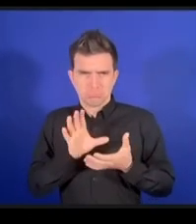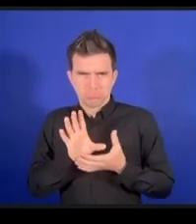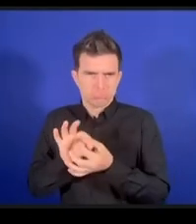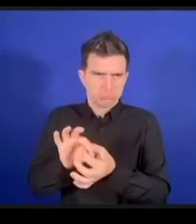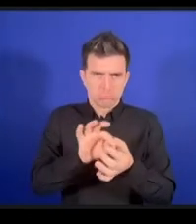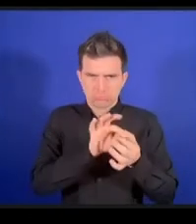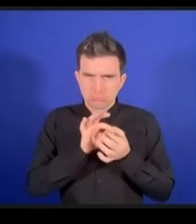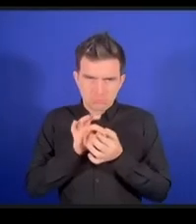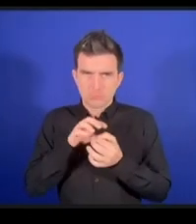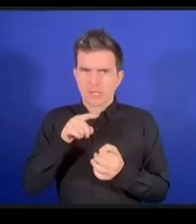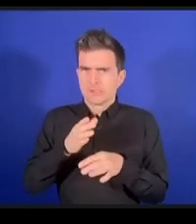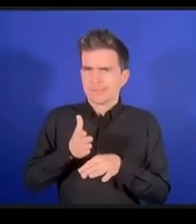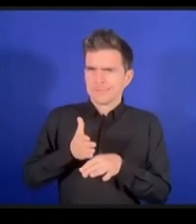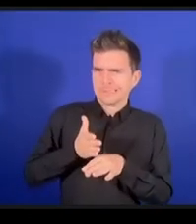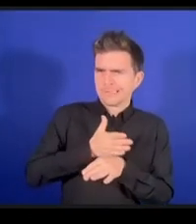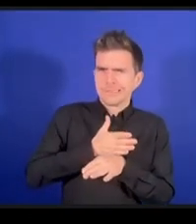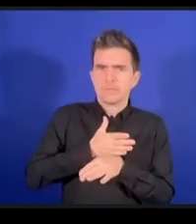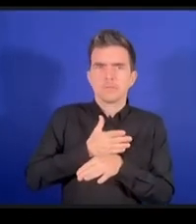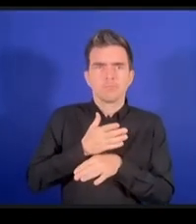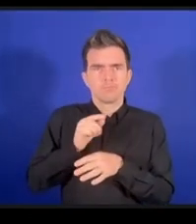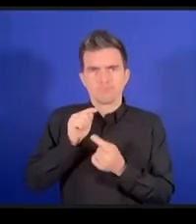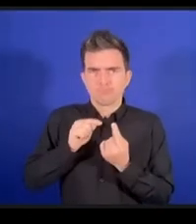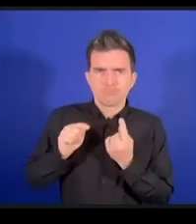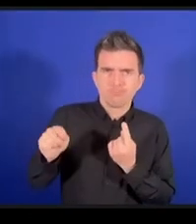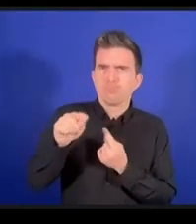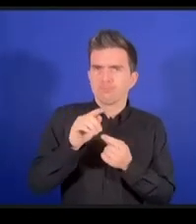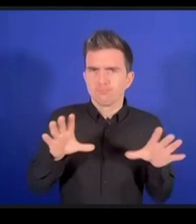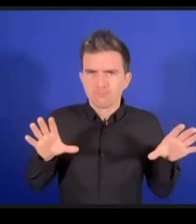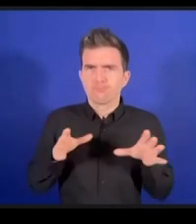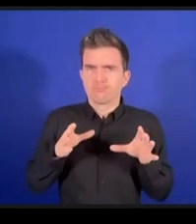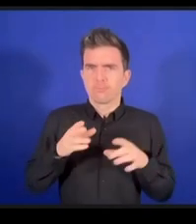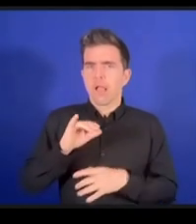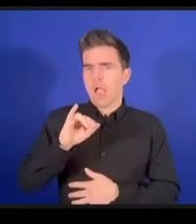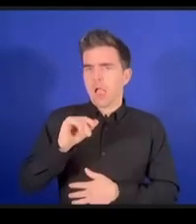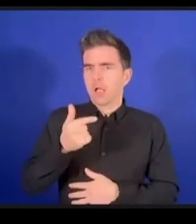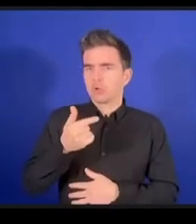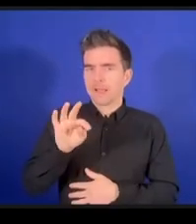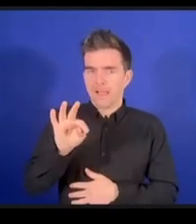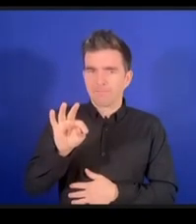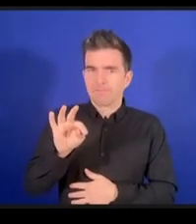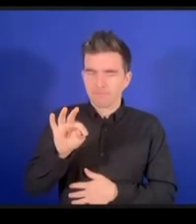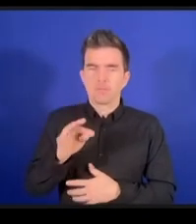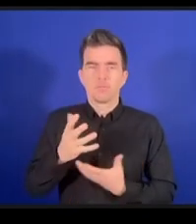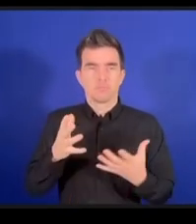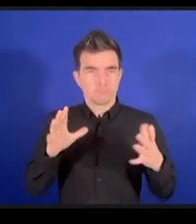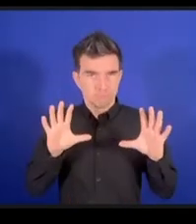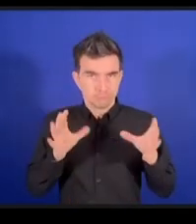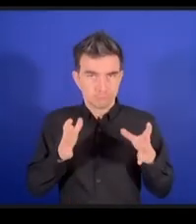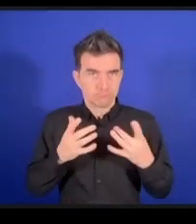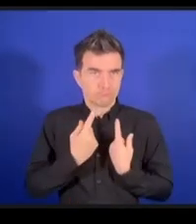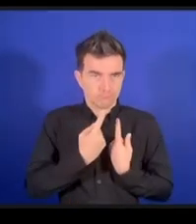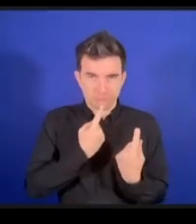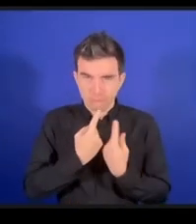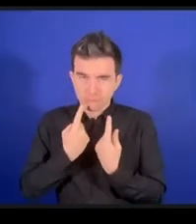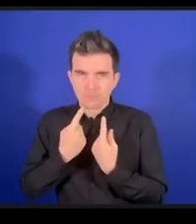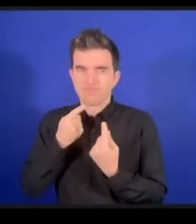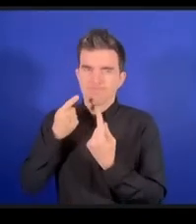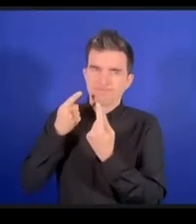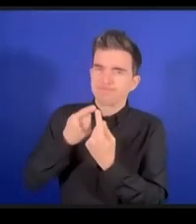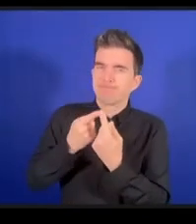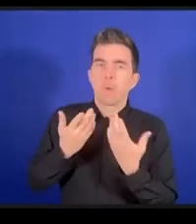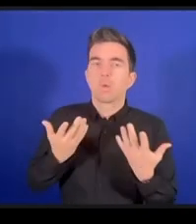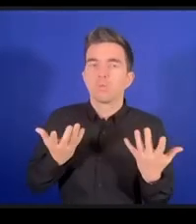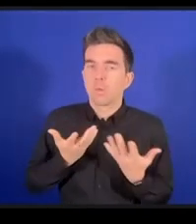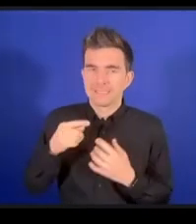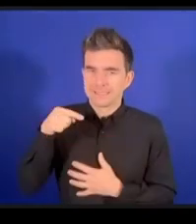されたダイナミックコアリッションですこのアクセスビリティと障害のダイナミックコアリッションの狙いというのはまずイ